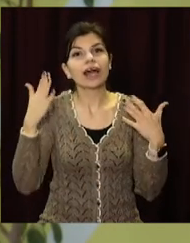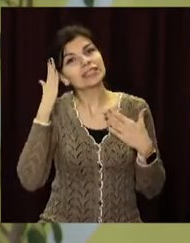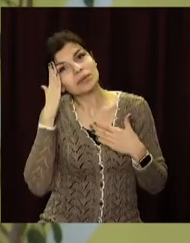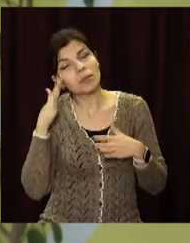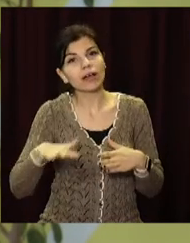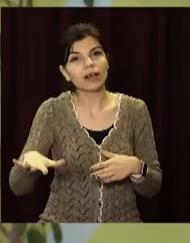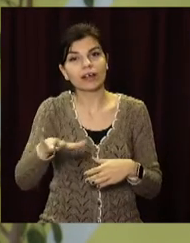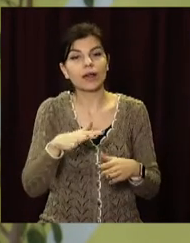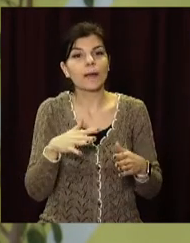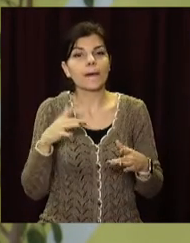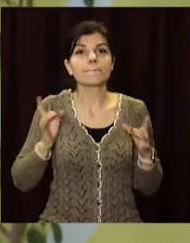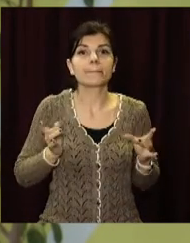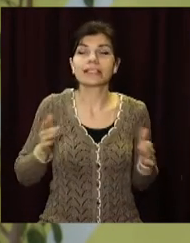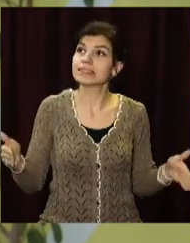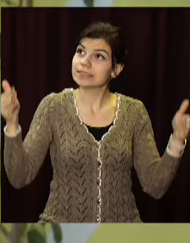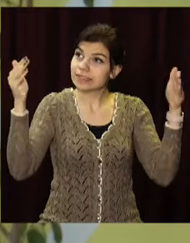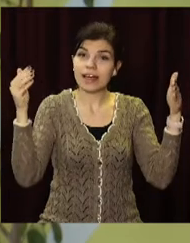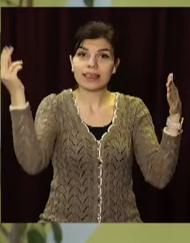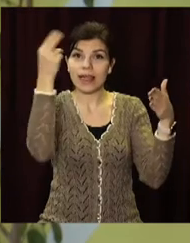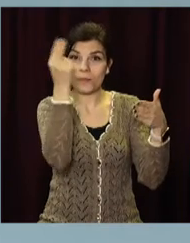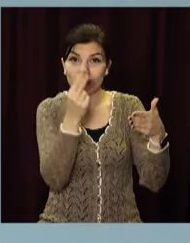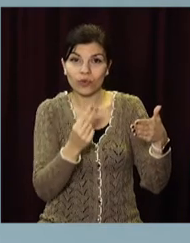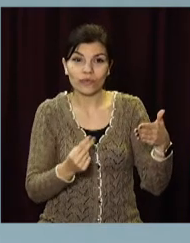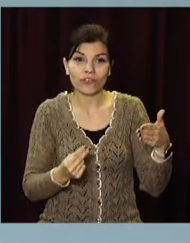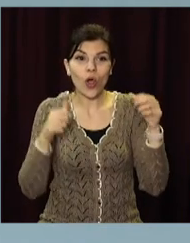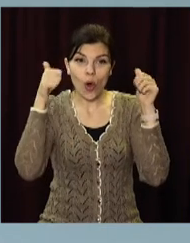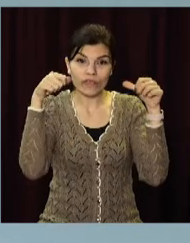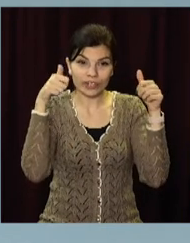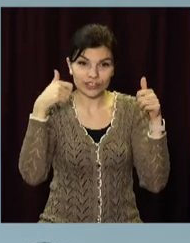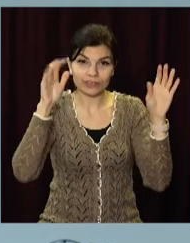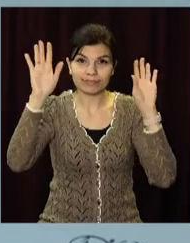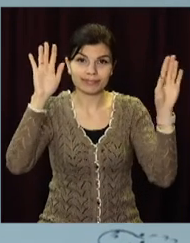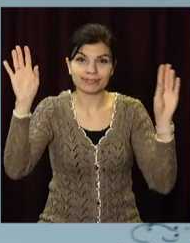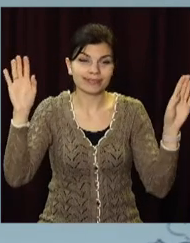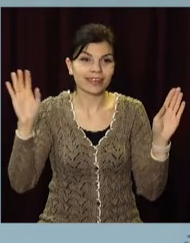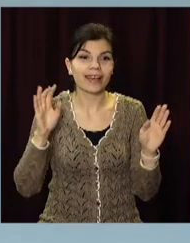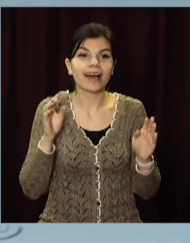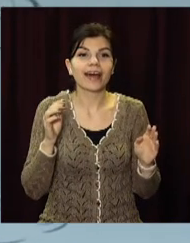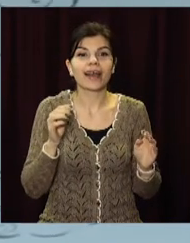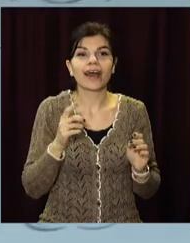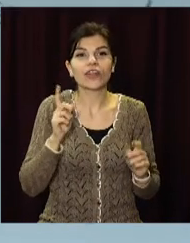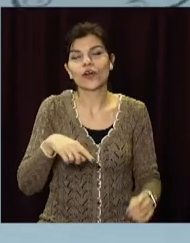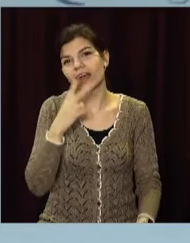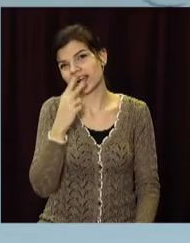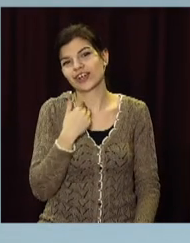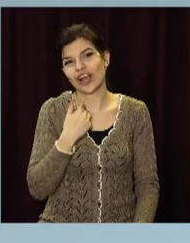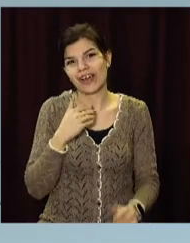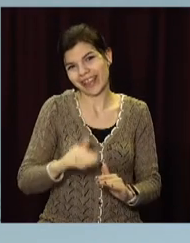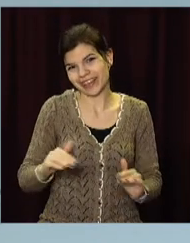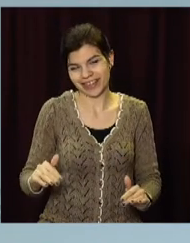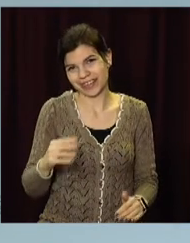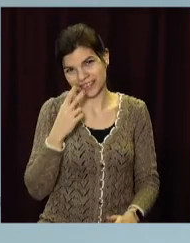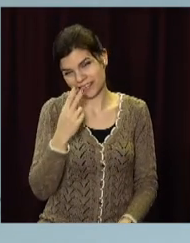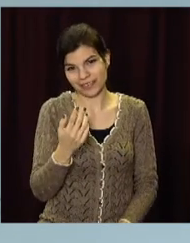білі стелі з намальованими овечками, навіть, казалось би, так по-дитячому,